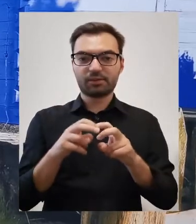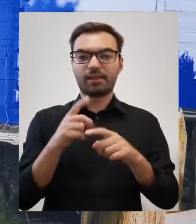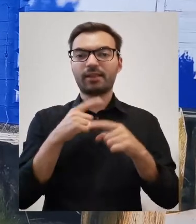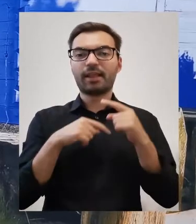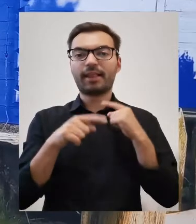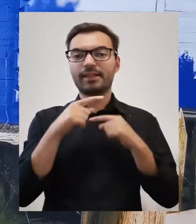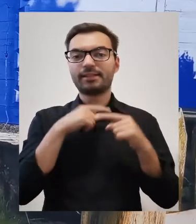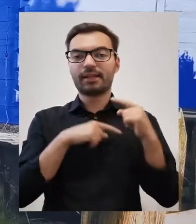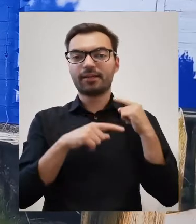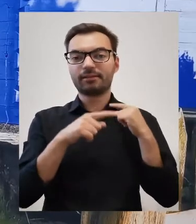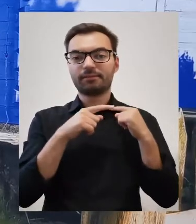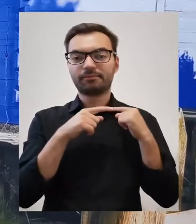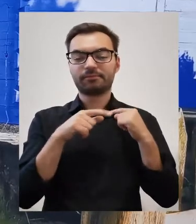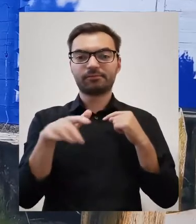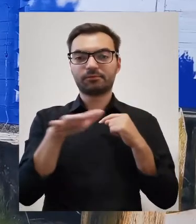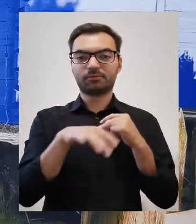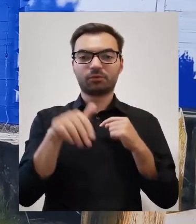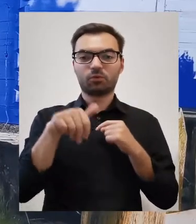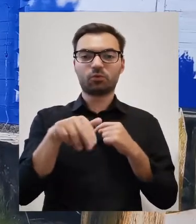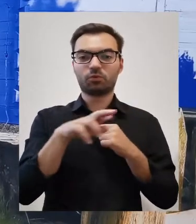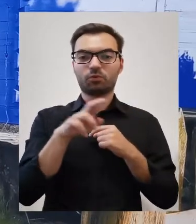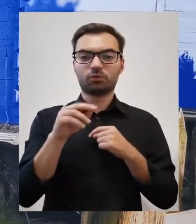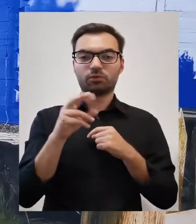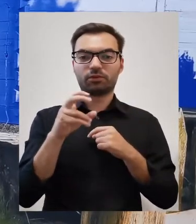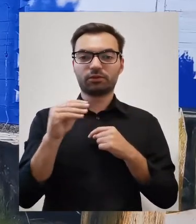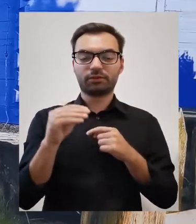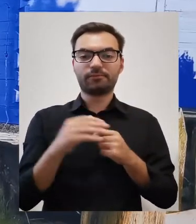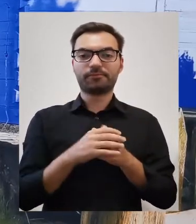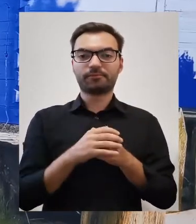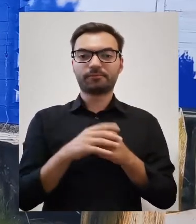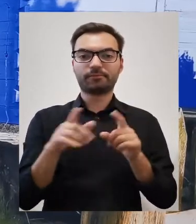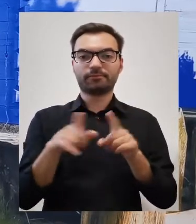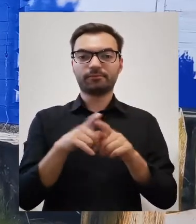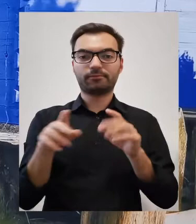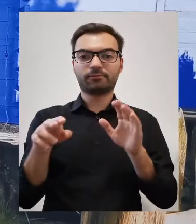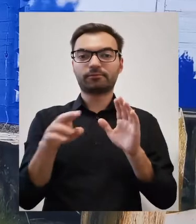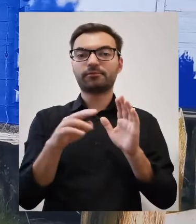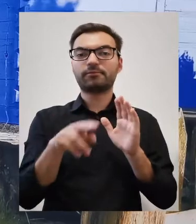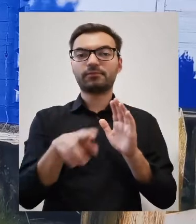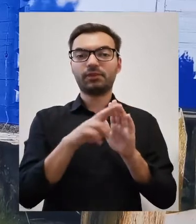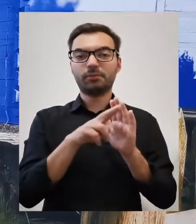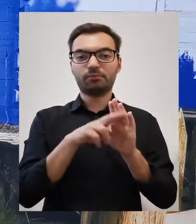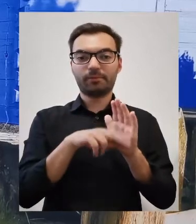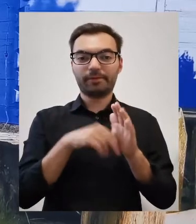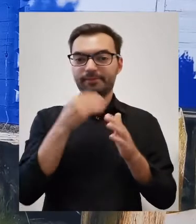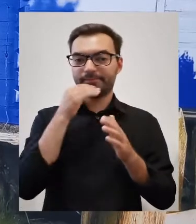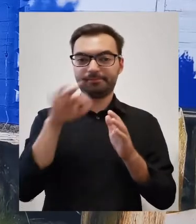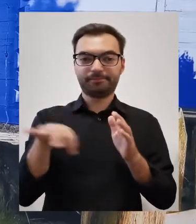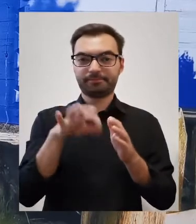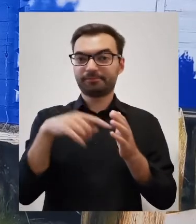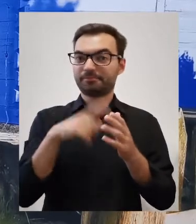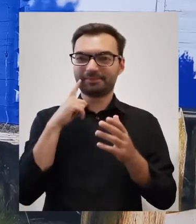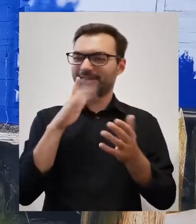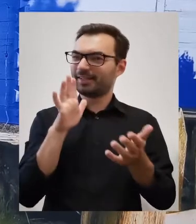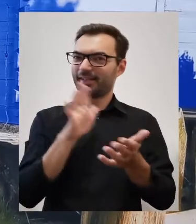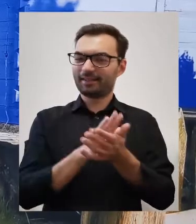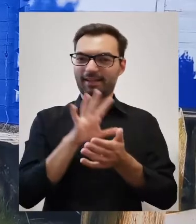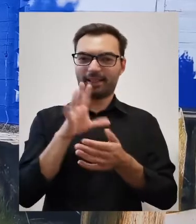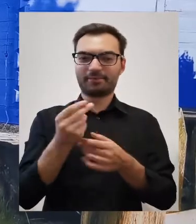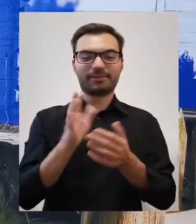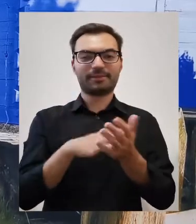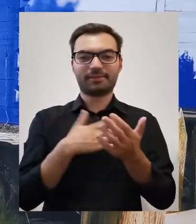obyczaje na Urzeczu i przepisy kulinarne, bo są one bardzo